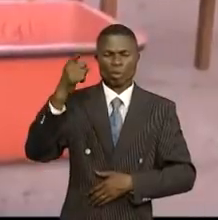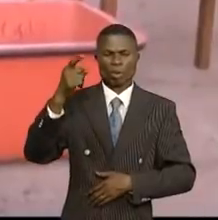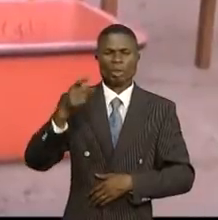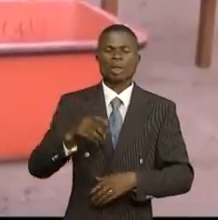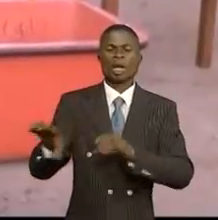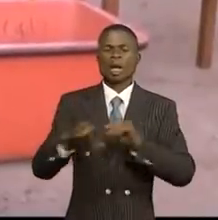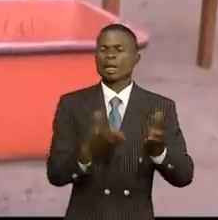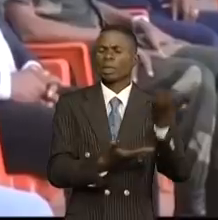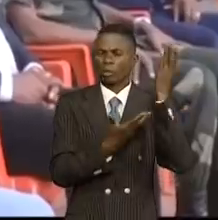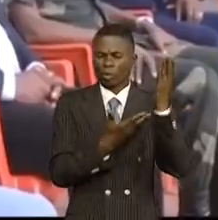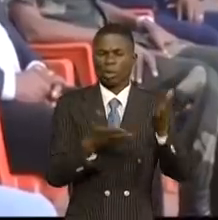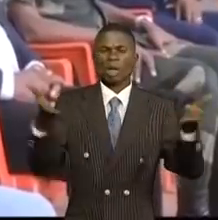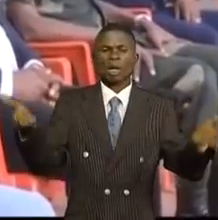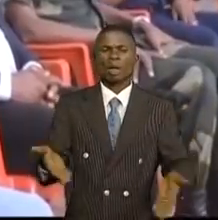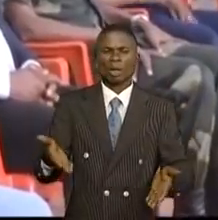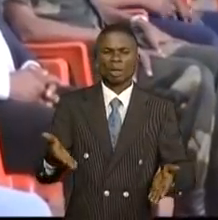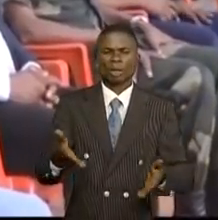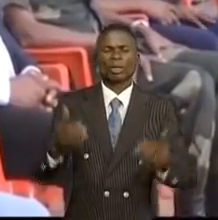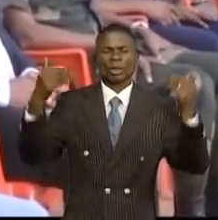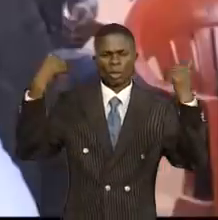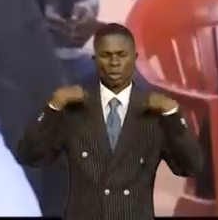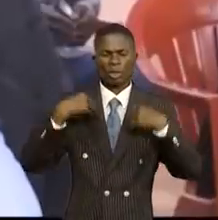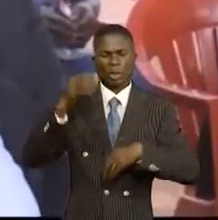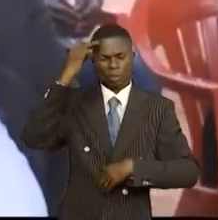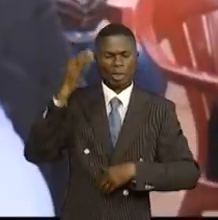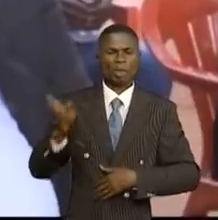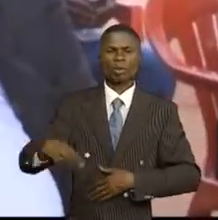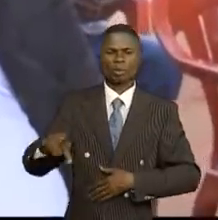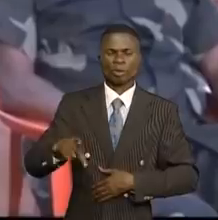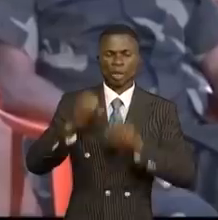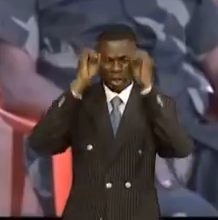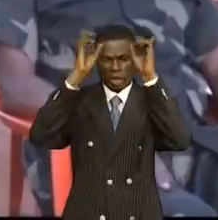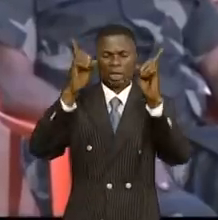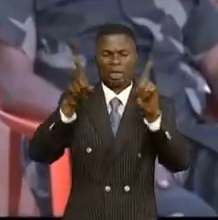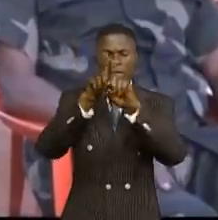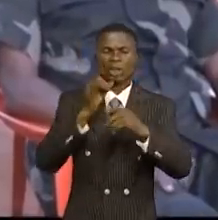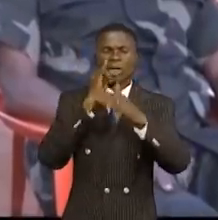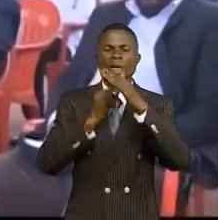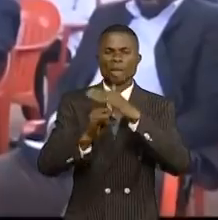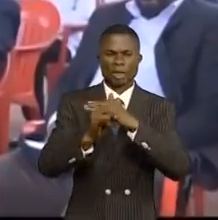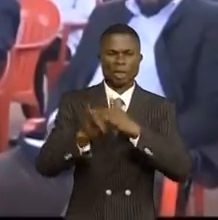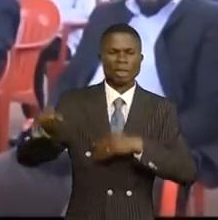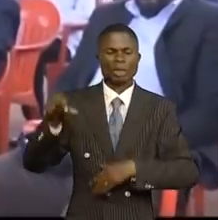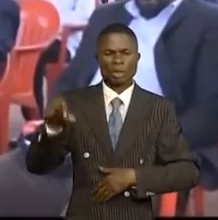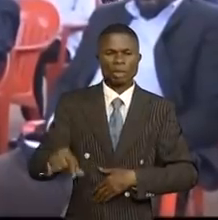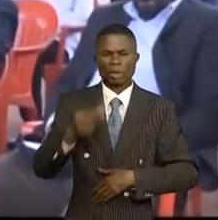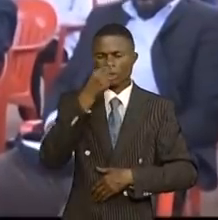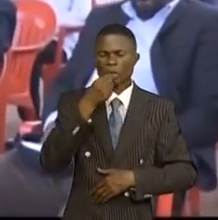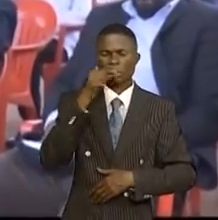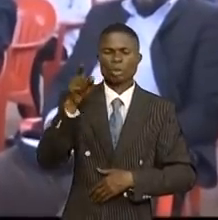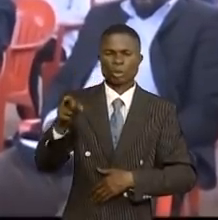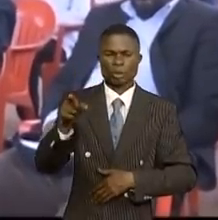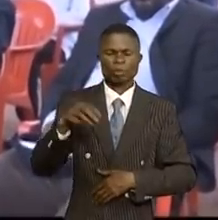'une importante cérémonie, en présence de ses collaborateurs, ministres provinciaux de l'éducation et de l'intérieur, Djab Elungu et Joseph Magbaka,